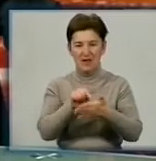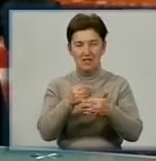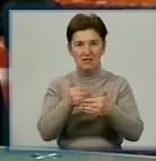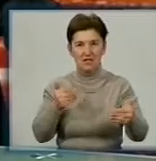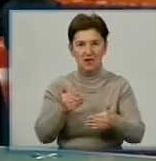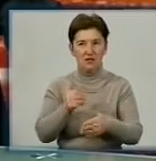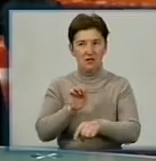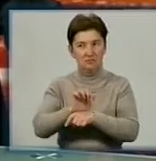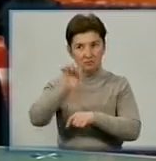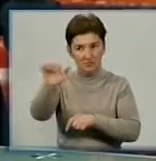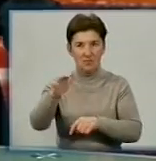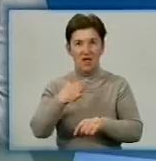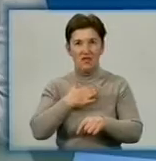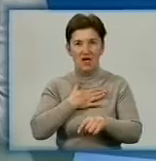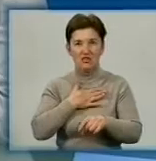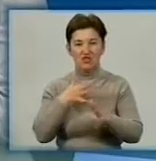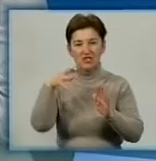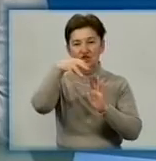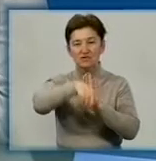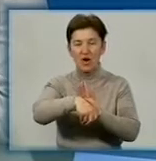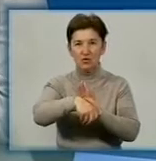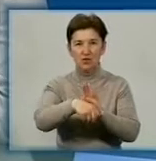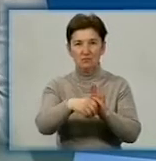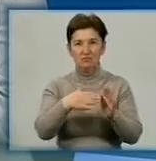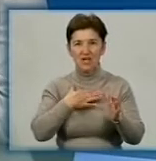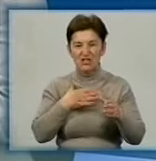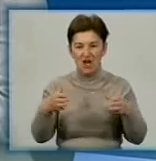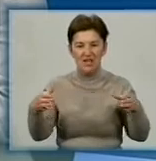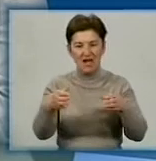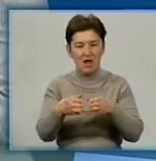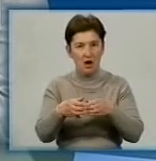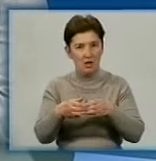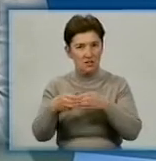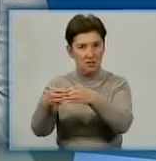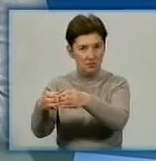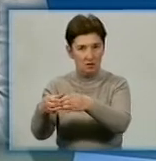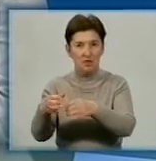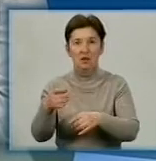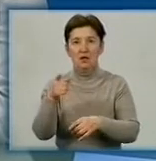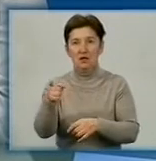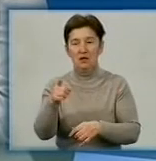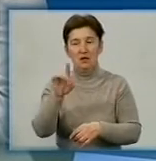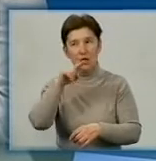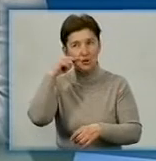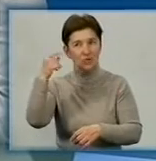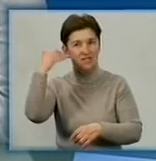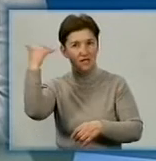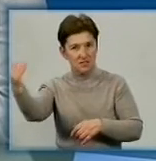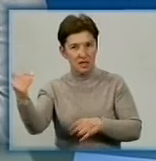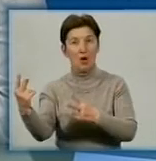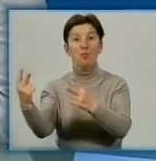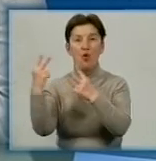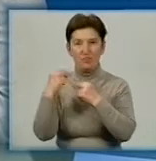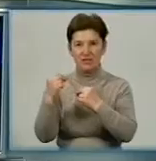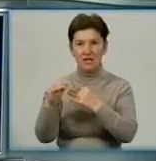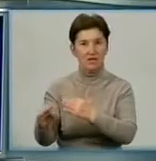склад делегацій, і наші партнери, особливо ТПП РФ, я на це розраховую. Віце-президент ТПП РФ пообіцяв нам це,